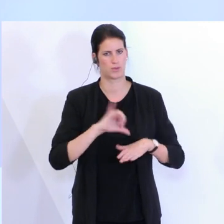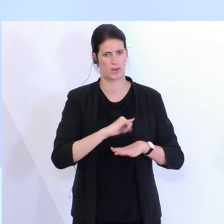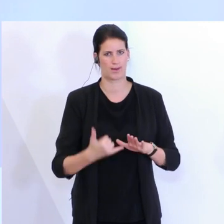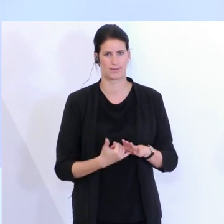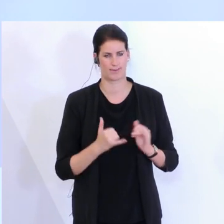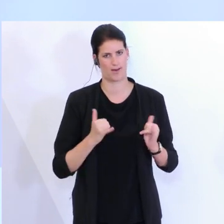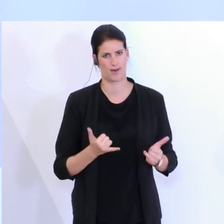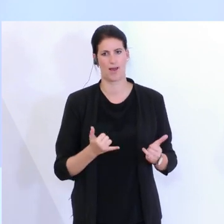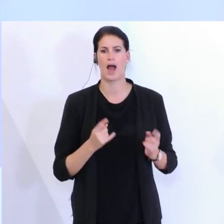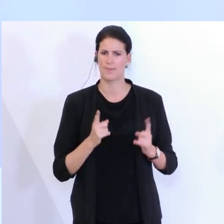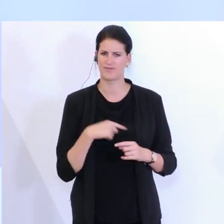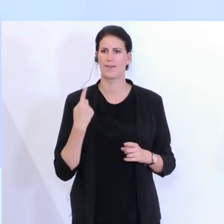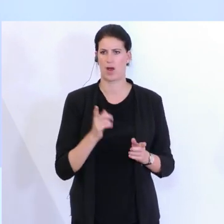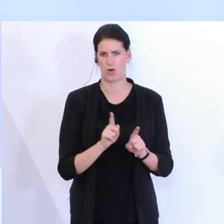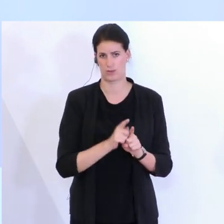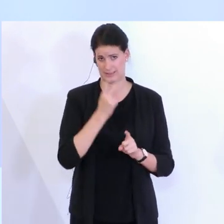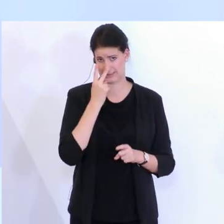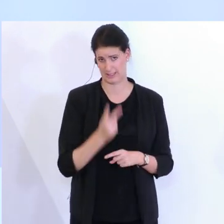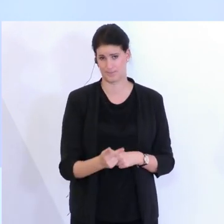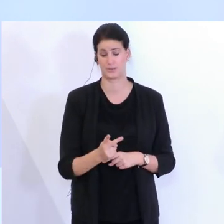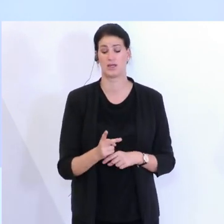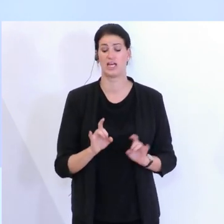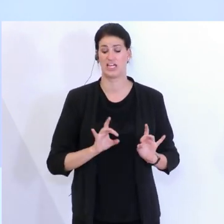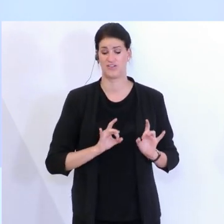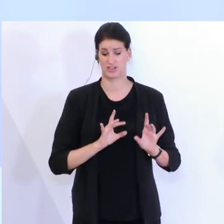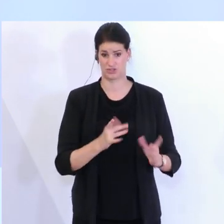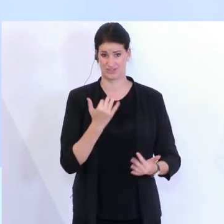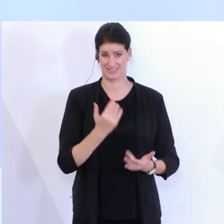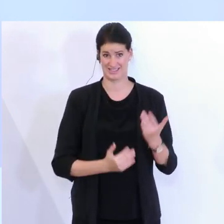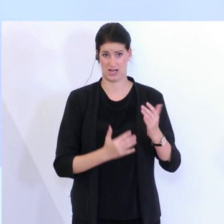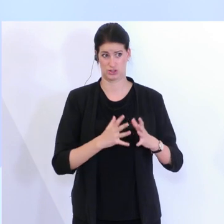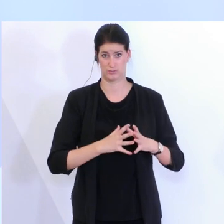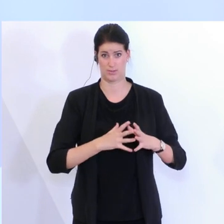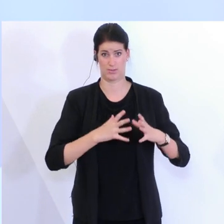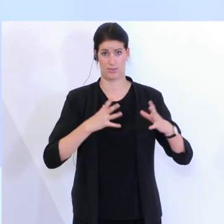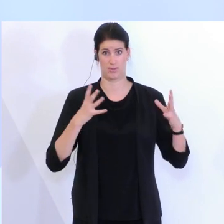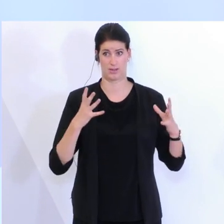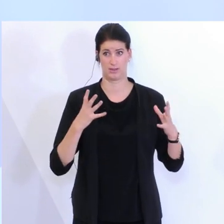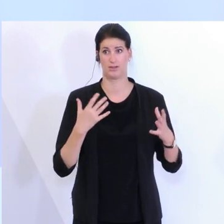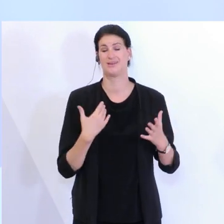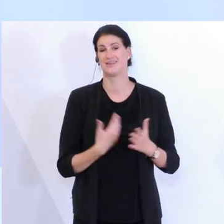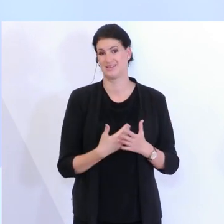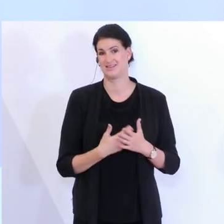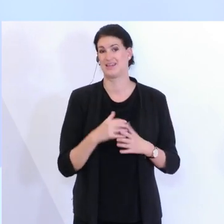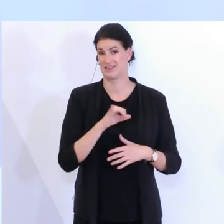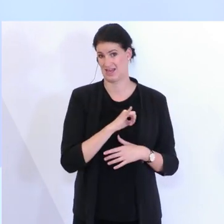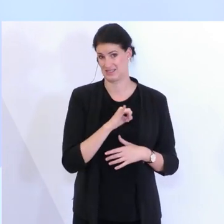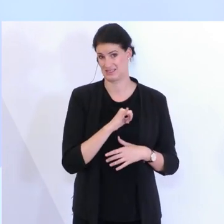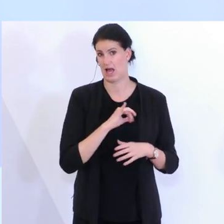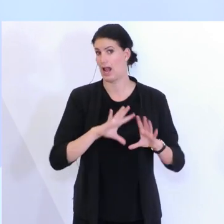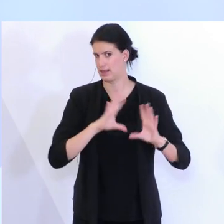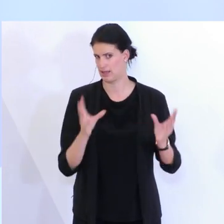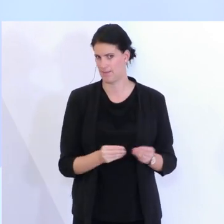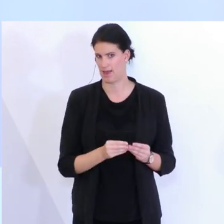Und wir haben natürlich auch gesehen, dass mit den steigenden Infektionszahlen generell das Interesse, die Bereitschaft bei dem